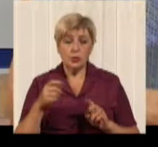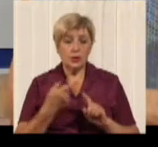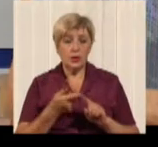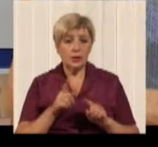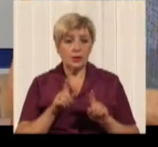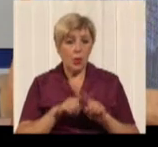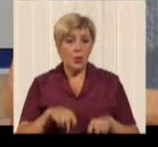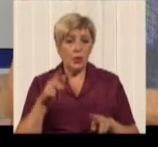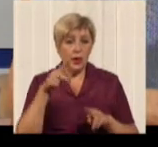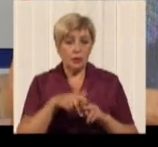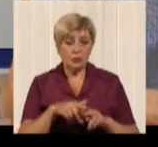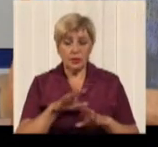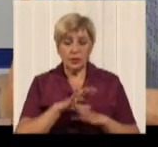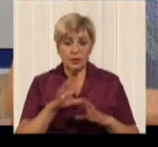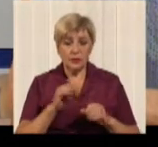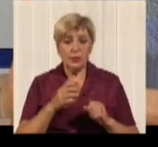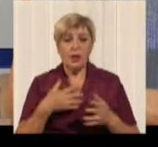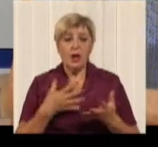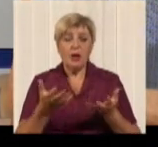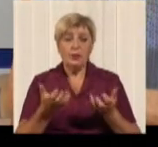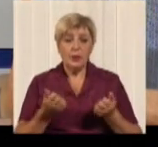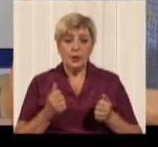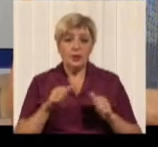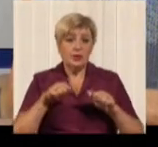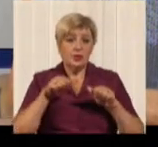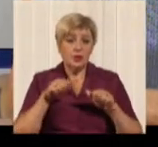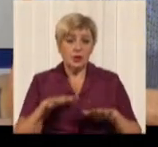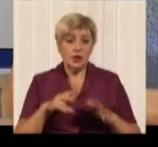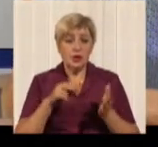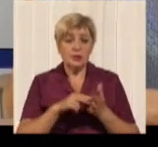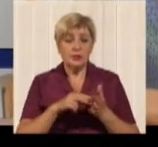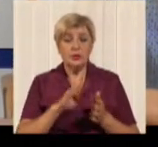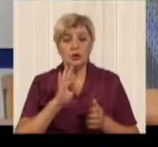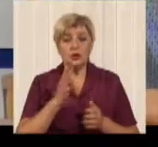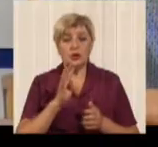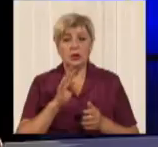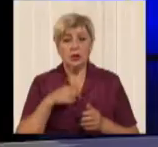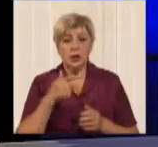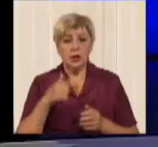городським ісполковим горсовєтам тариф 4 гривні.